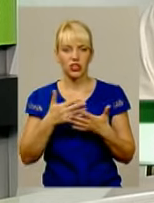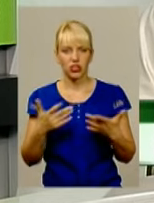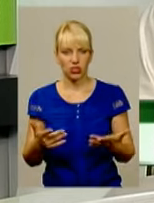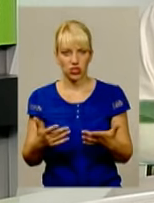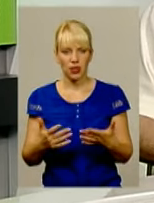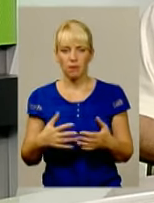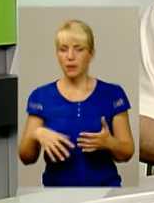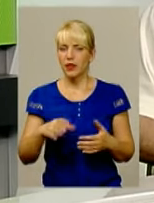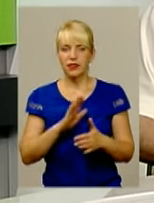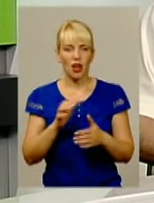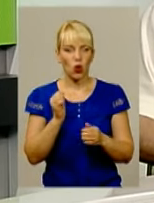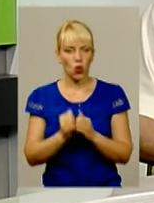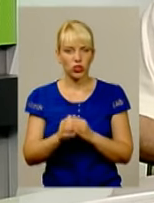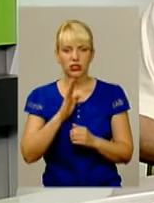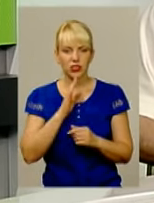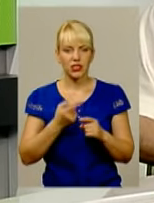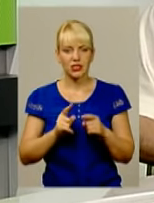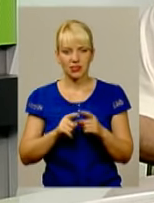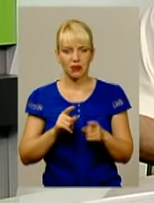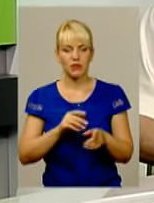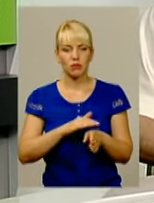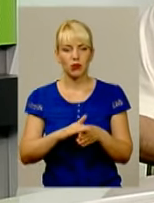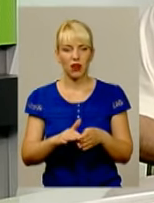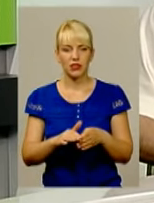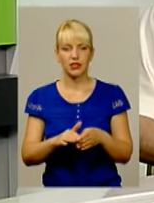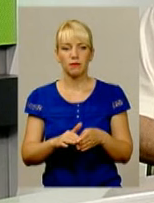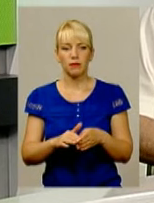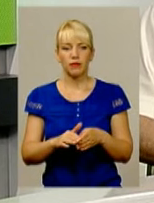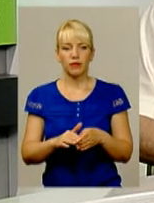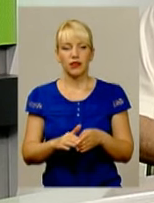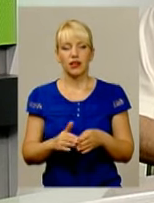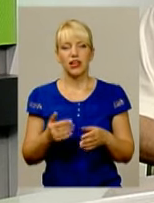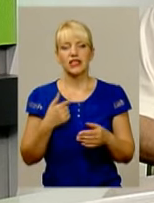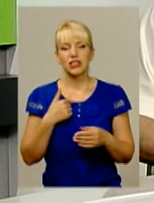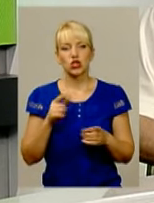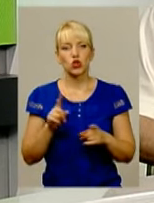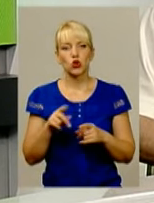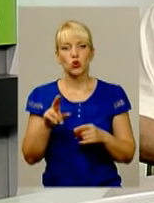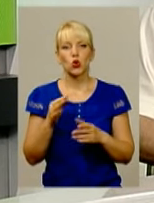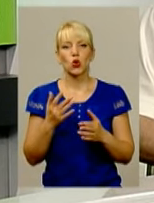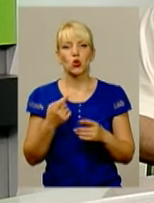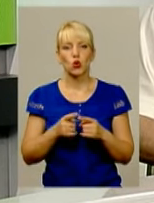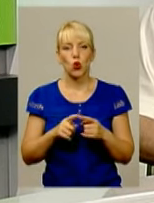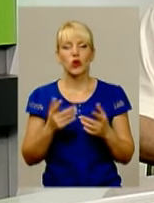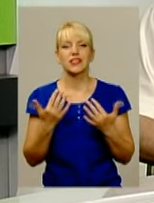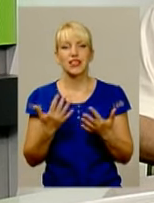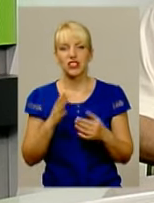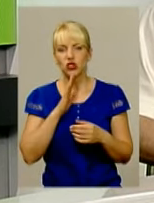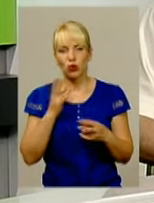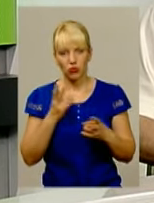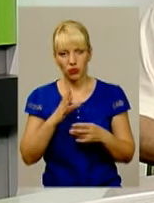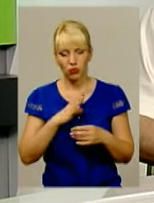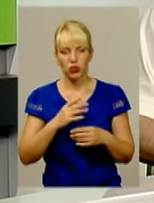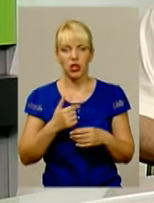І не кожна жінка з цим справиться. Щодо того, яка кількість саме жінок повинна бути, ну, на мій погляд, оптимальний варіант, що жінки